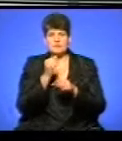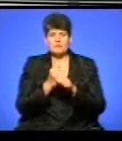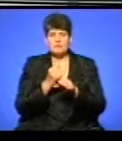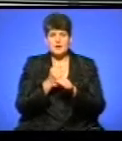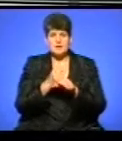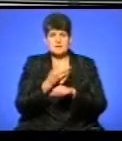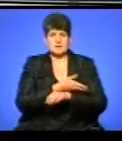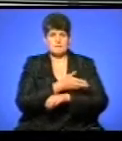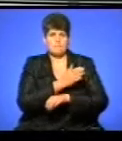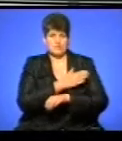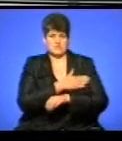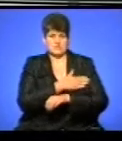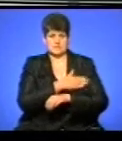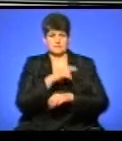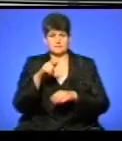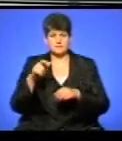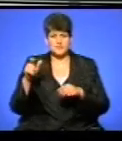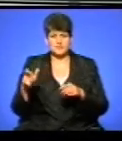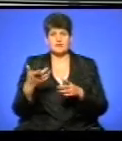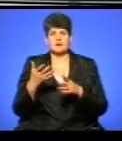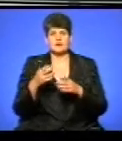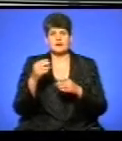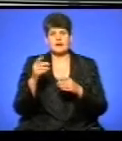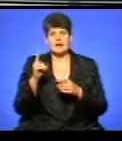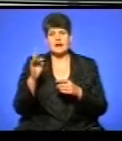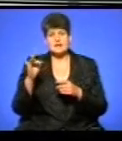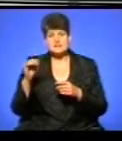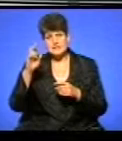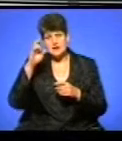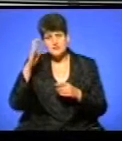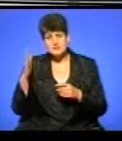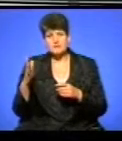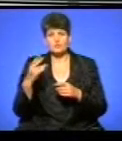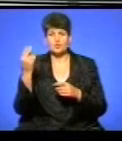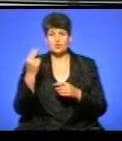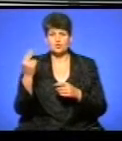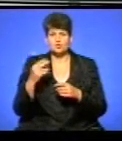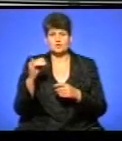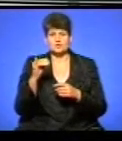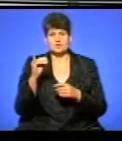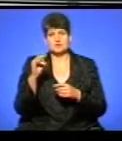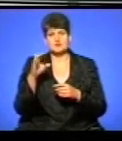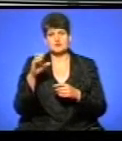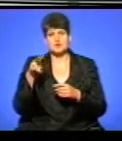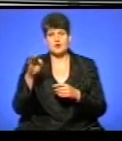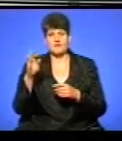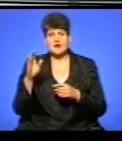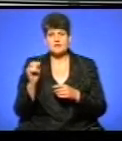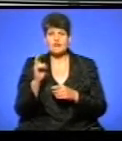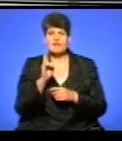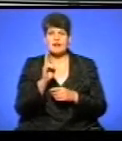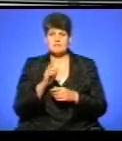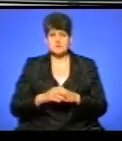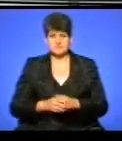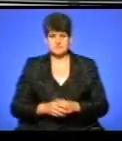з трьома музеями Тернопіля. Краєзнавчим, художнім та меморіальним музеєм Юлію Шасловацького, що у Кременці. Детальніше у сюжеті